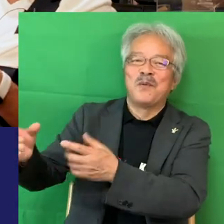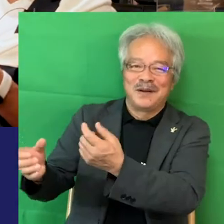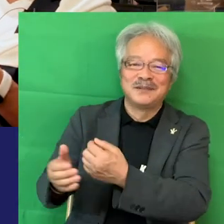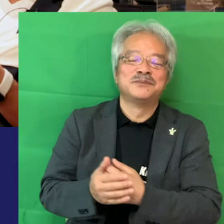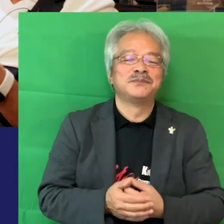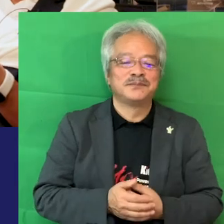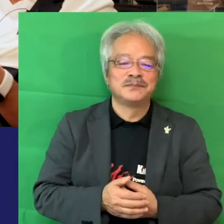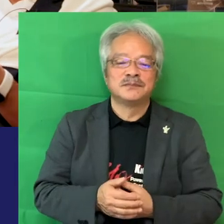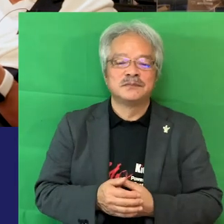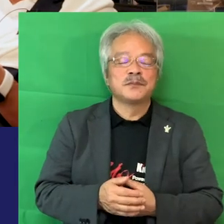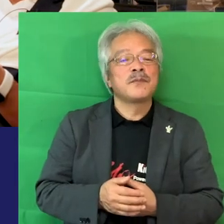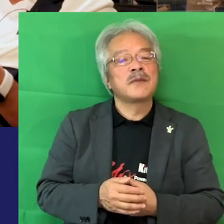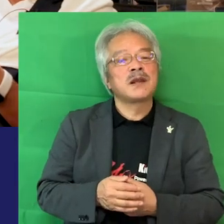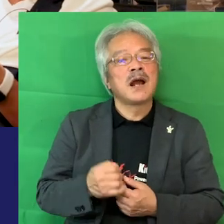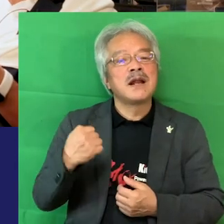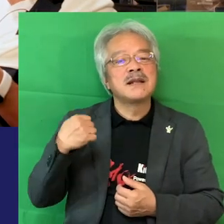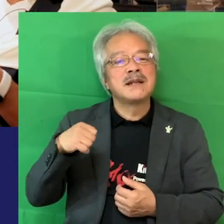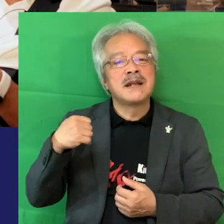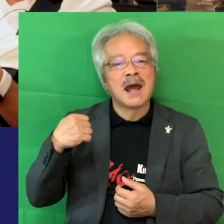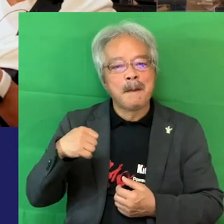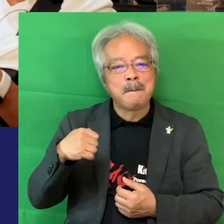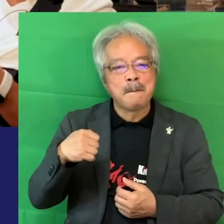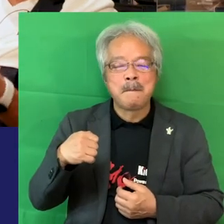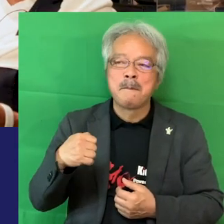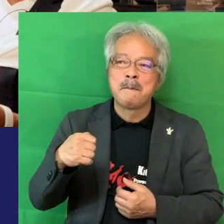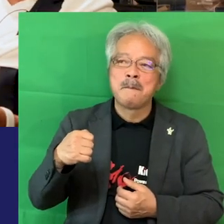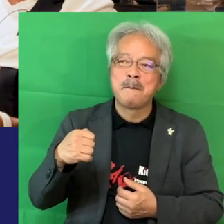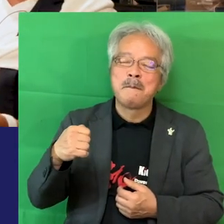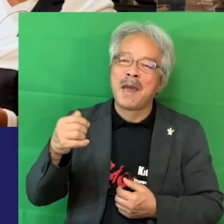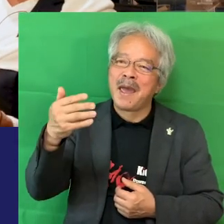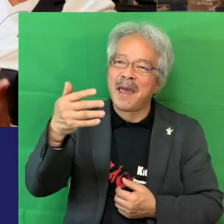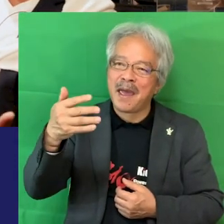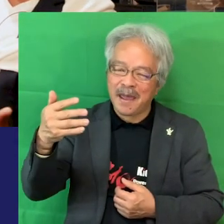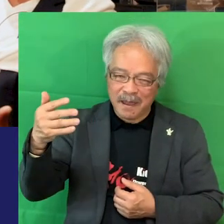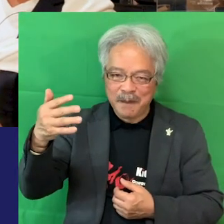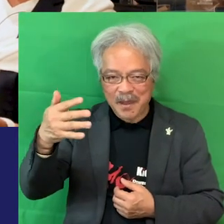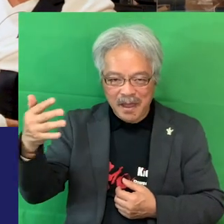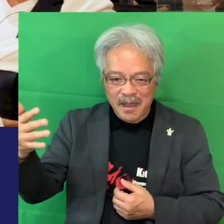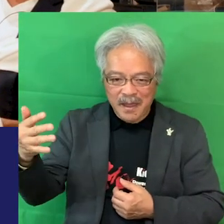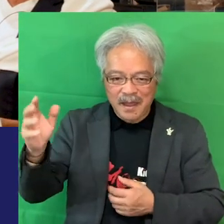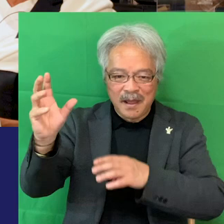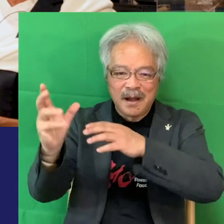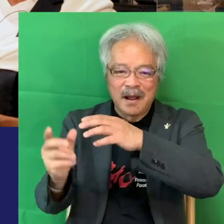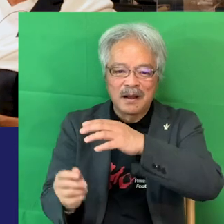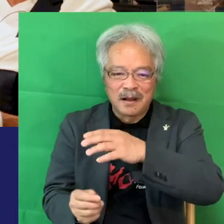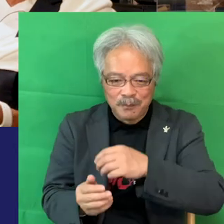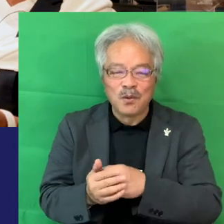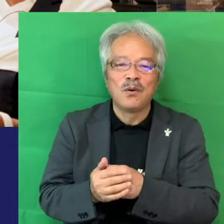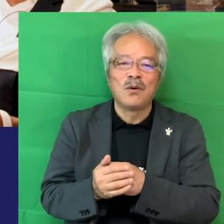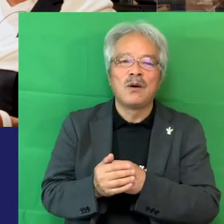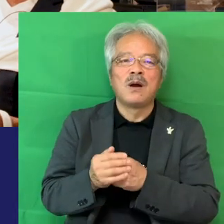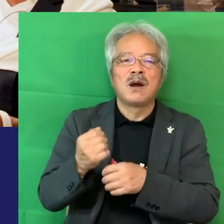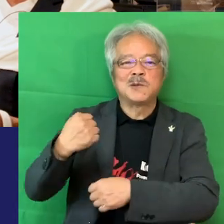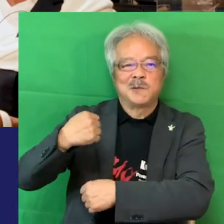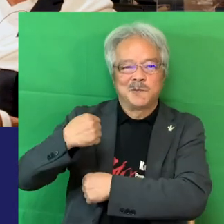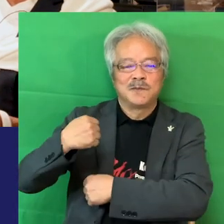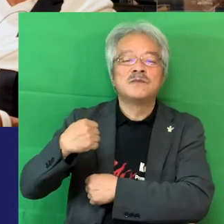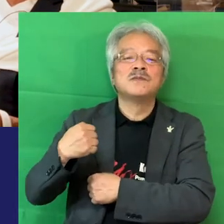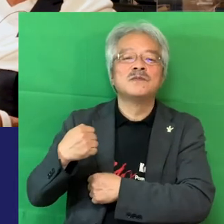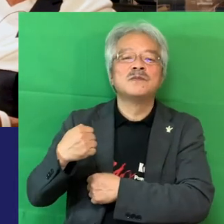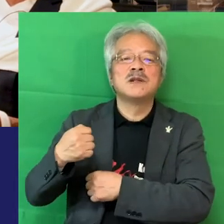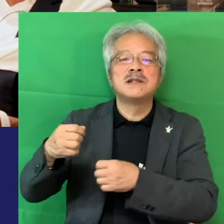南米なんかもコロンビアとかも地雷で足が飛んでしまうので軍の人たちが